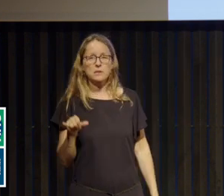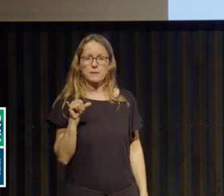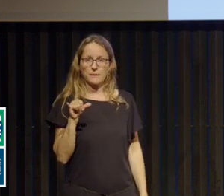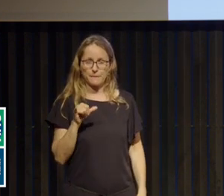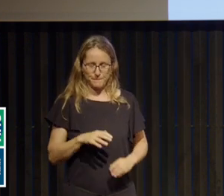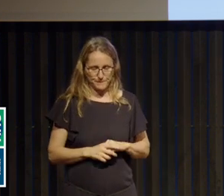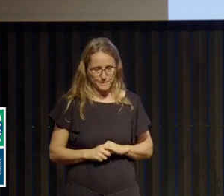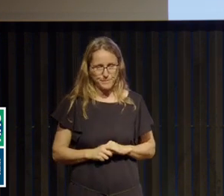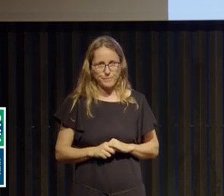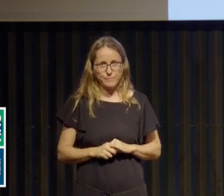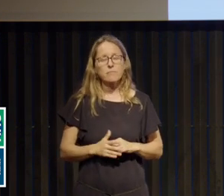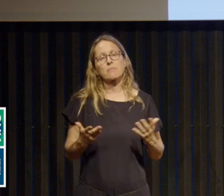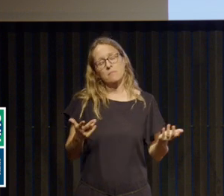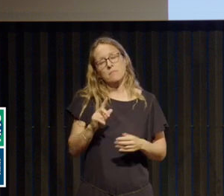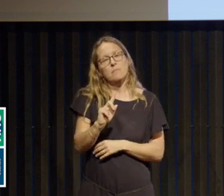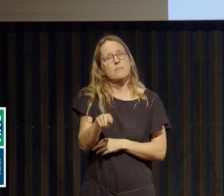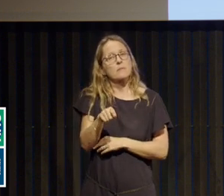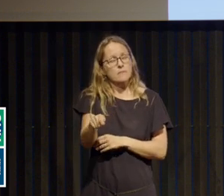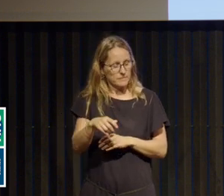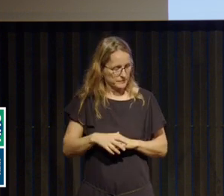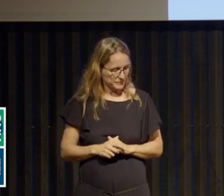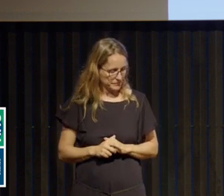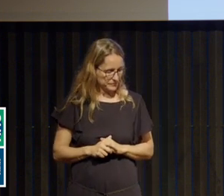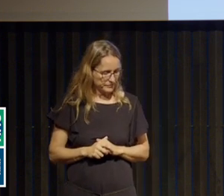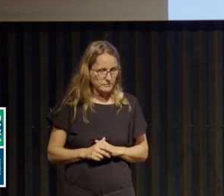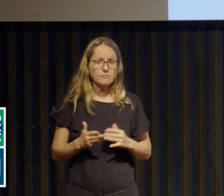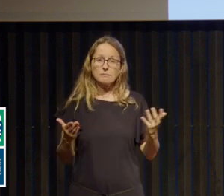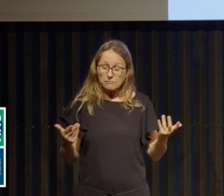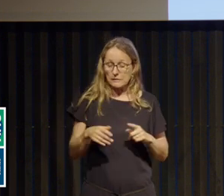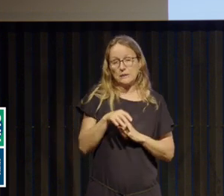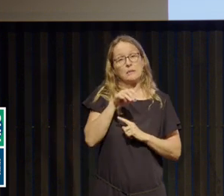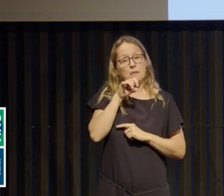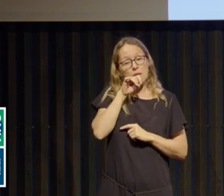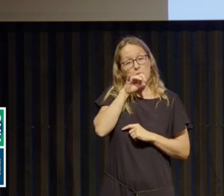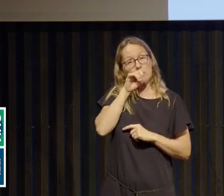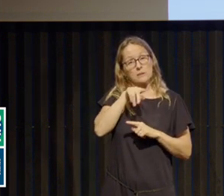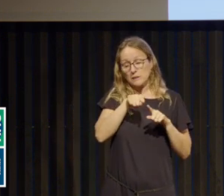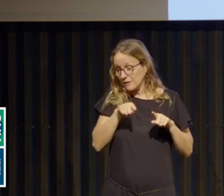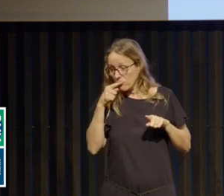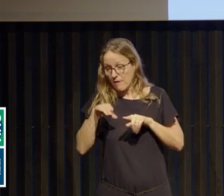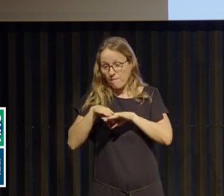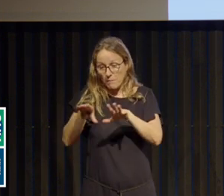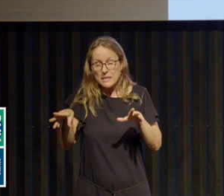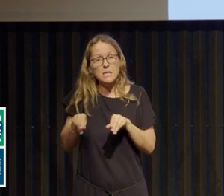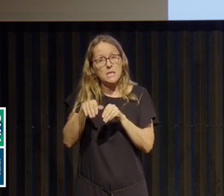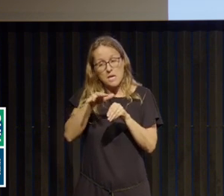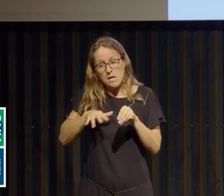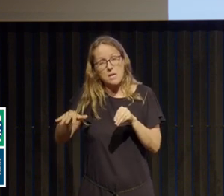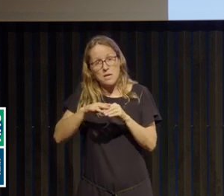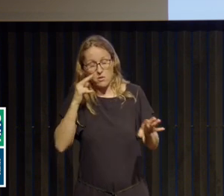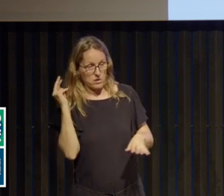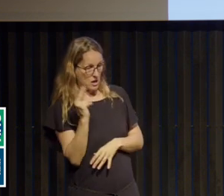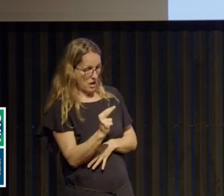Alors évidemment, l'ordre anorexique, c'est un peu le désordre familial ou tout au moins la détresse face à un sentiment d